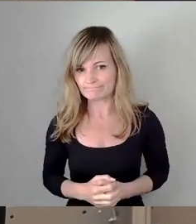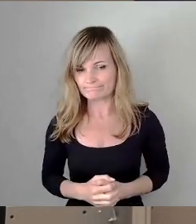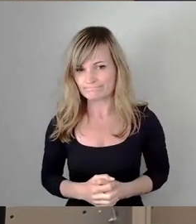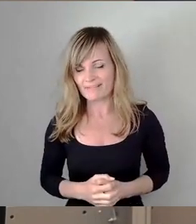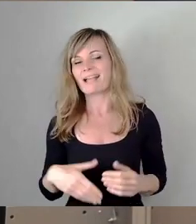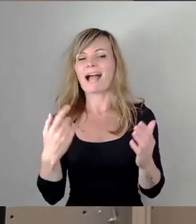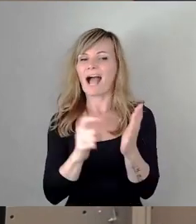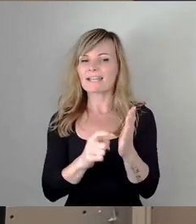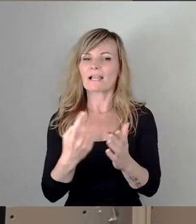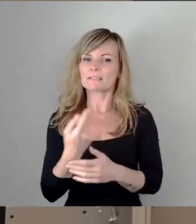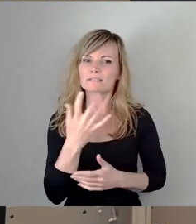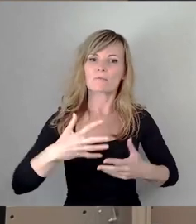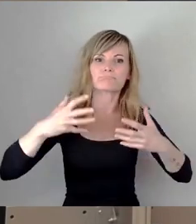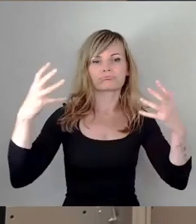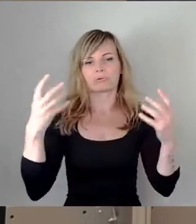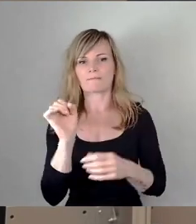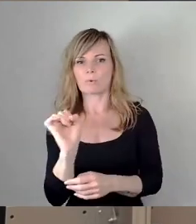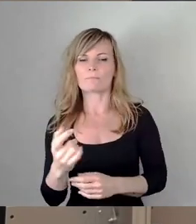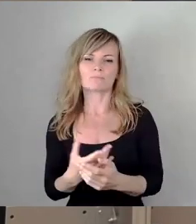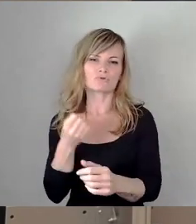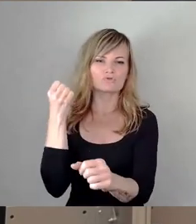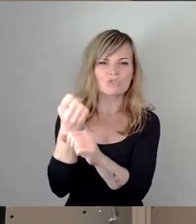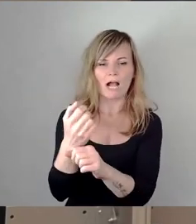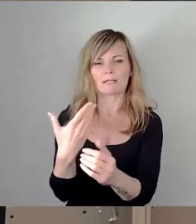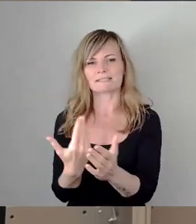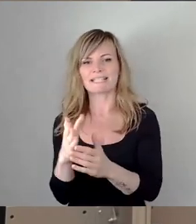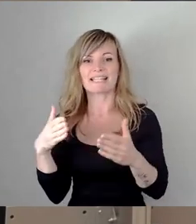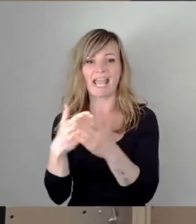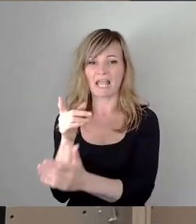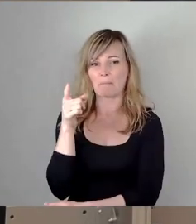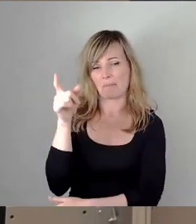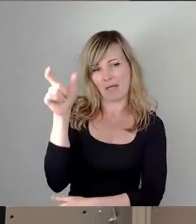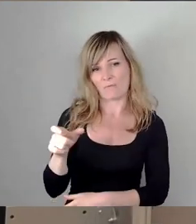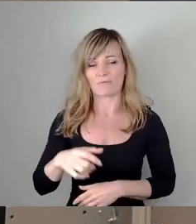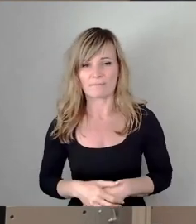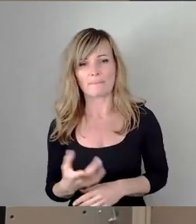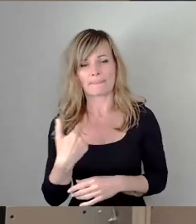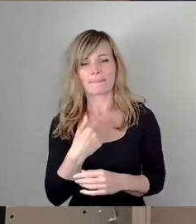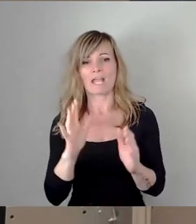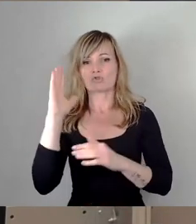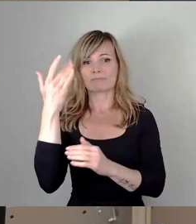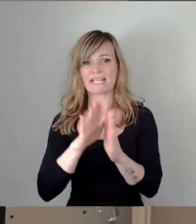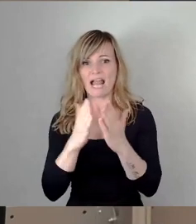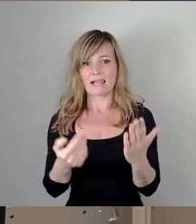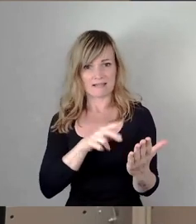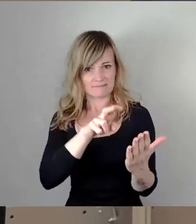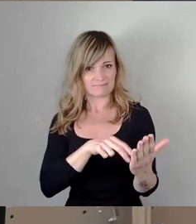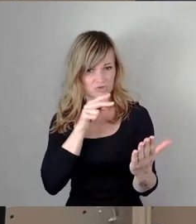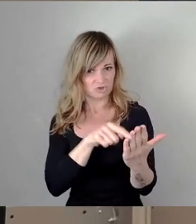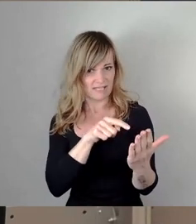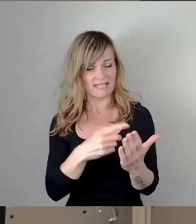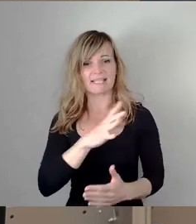ganzen Boheiß ist ja der Schlag, der diesen Ecke traf. Ich zitiere aus dem Spiegel. Der sächsische SPD